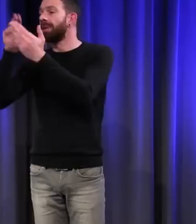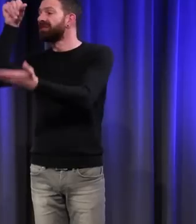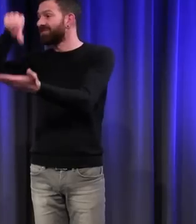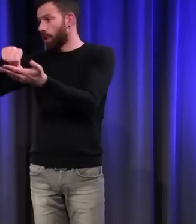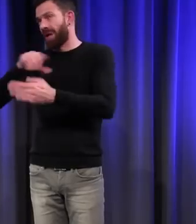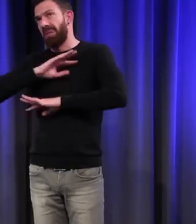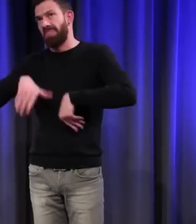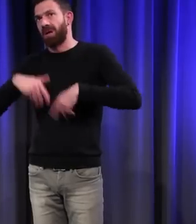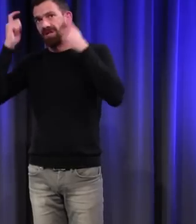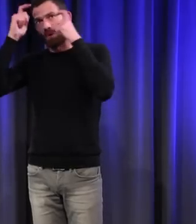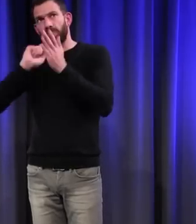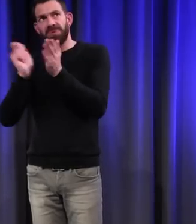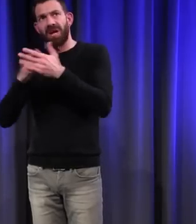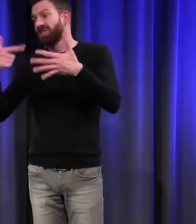siècle.